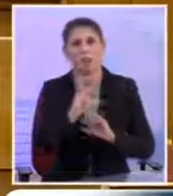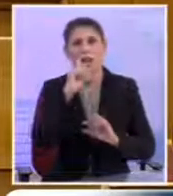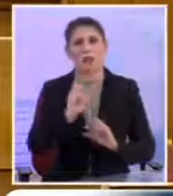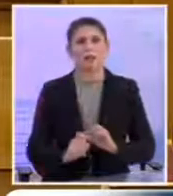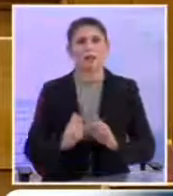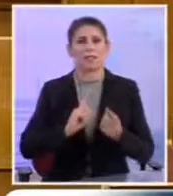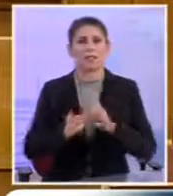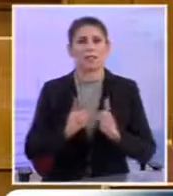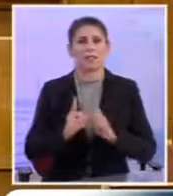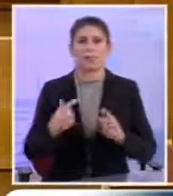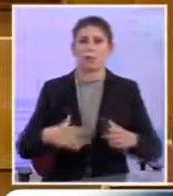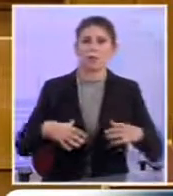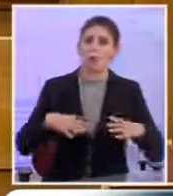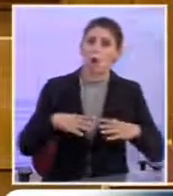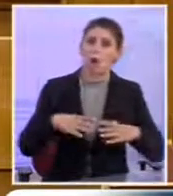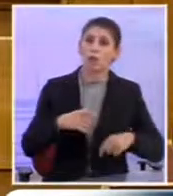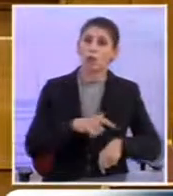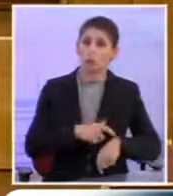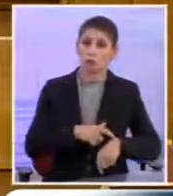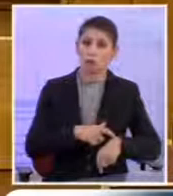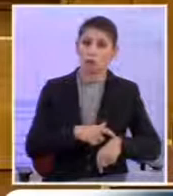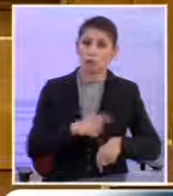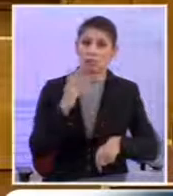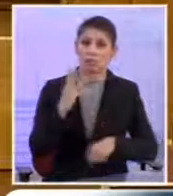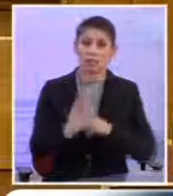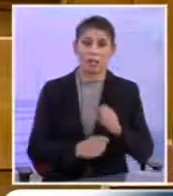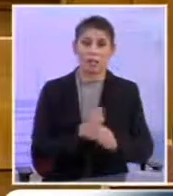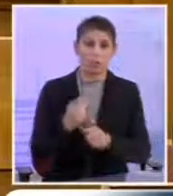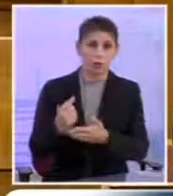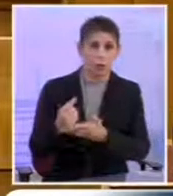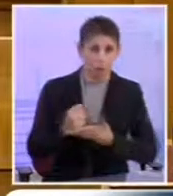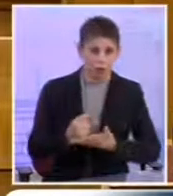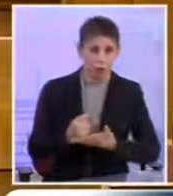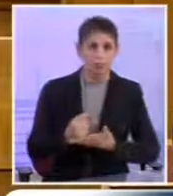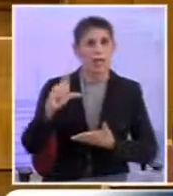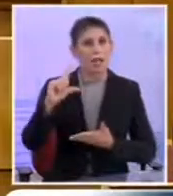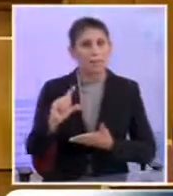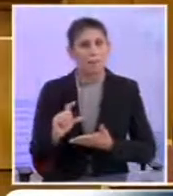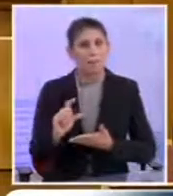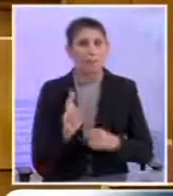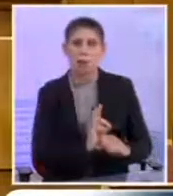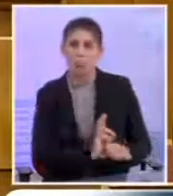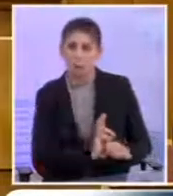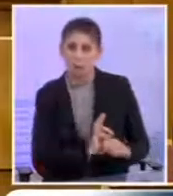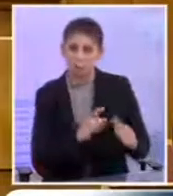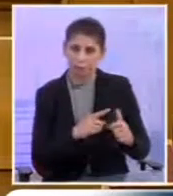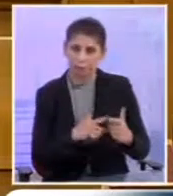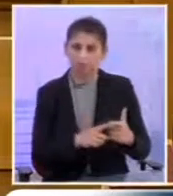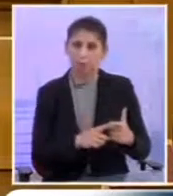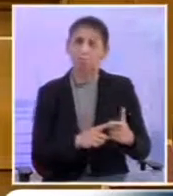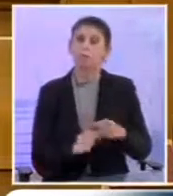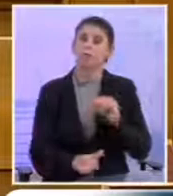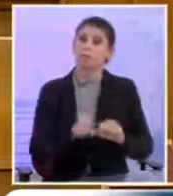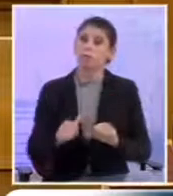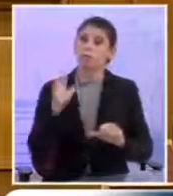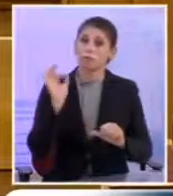Που μας δίνει χώρο και χρόνο Για τρία χρόνια χρηματοδότηση Χαμηλά πρωτογενή πλεονάσματα Που ανατρέπει